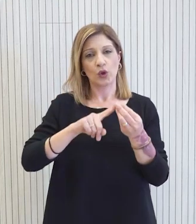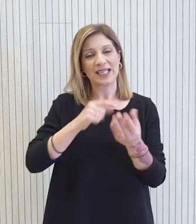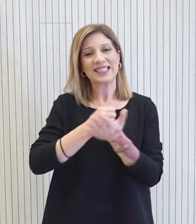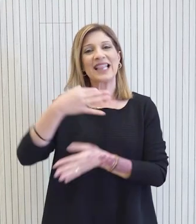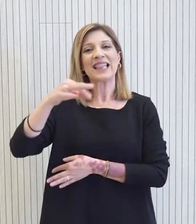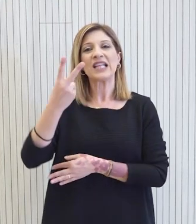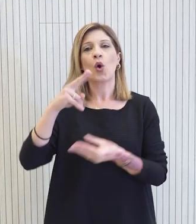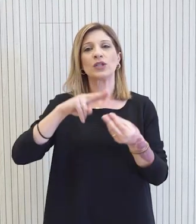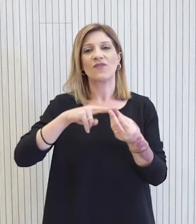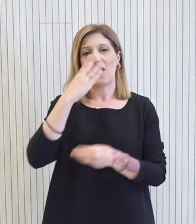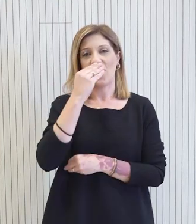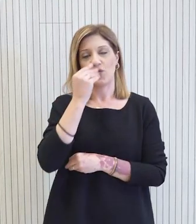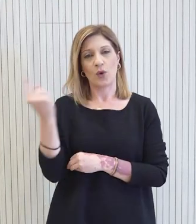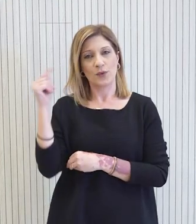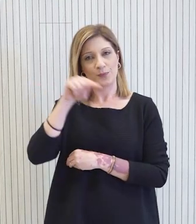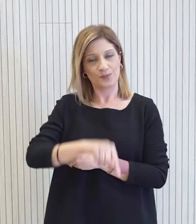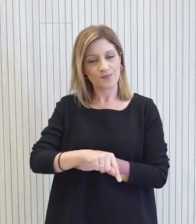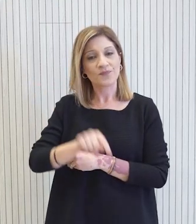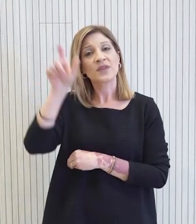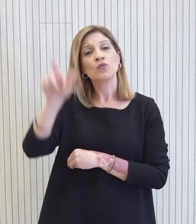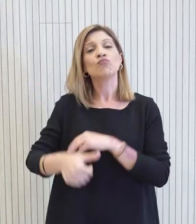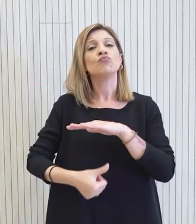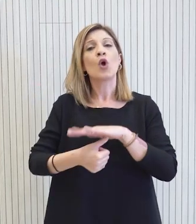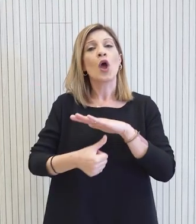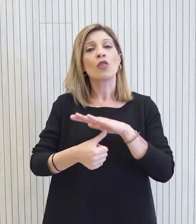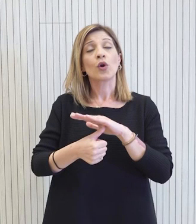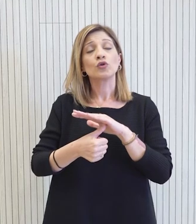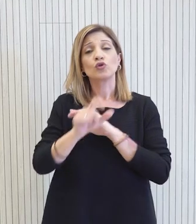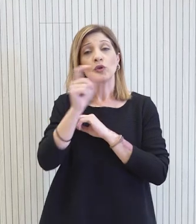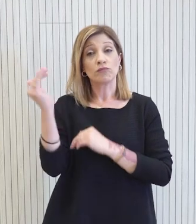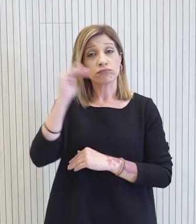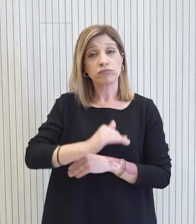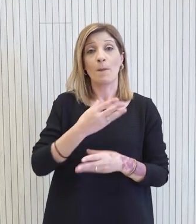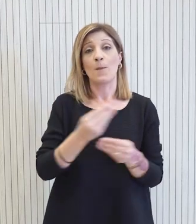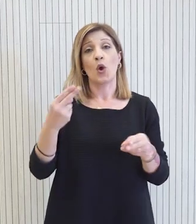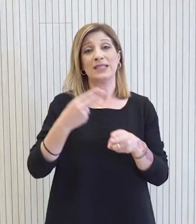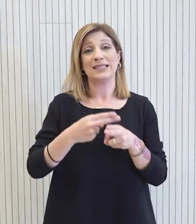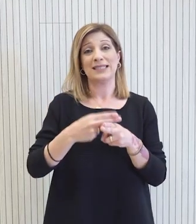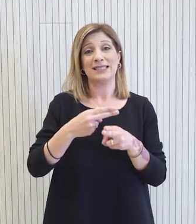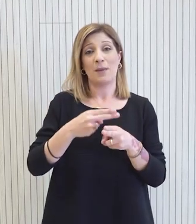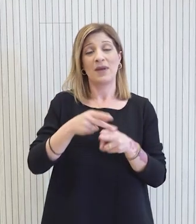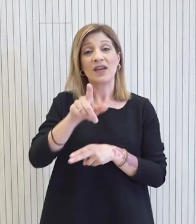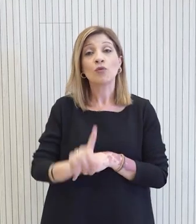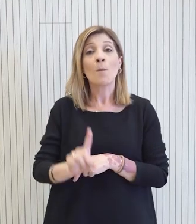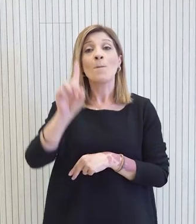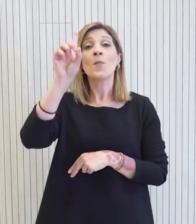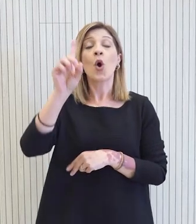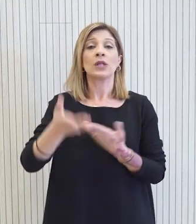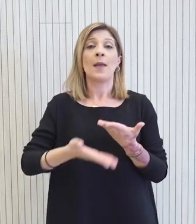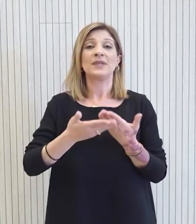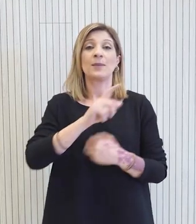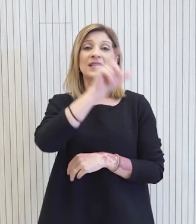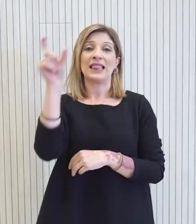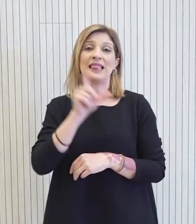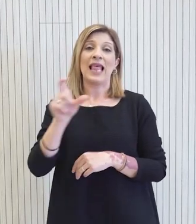-27 Φεβρουαρίου. Η επίσκεψη του Πρόεδρου Μανταρέλα κρίνεται ως πολύ σημαντική καθότι αποτελεί την πρώτη επίσκεψη Ιταλού Προέδρου